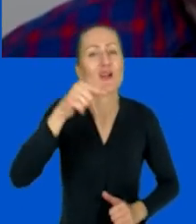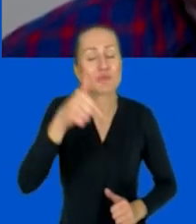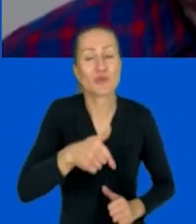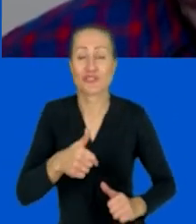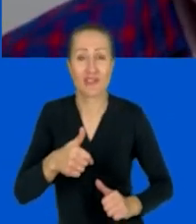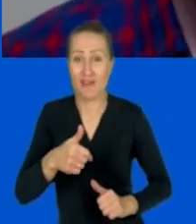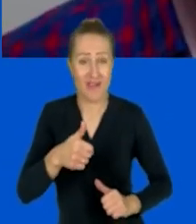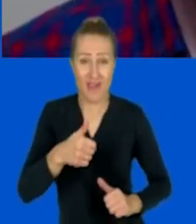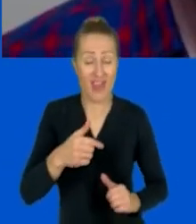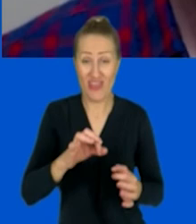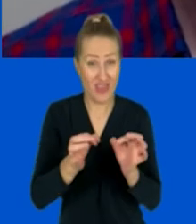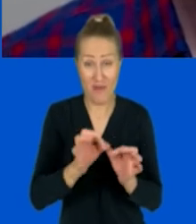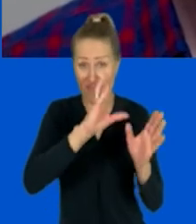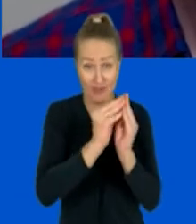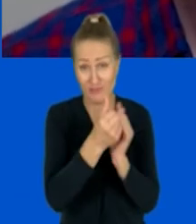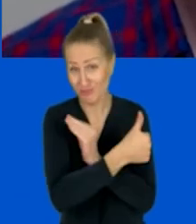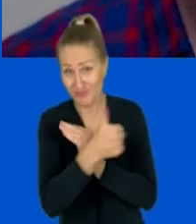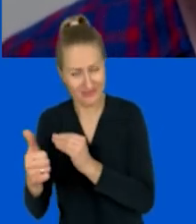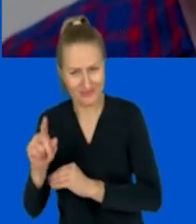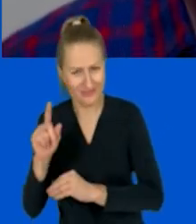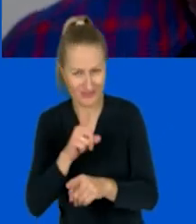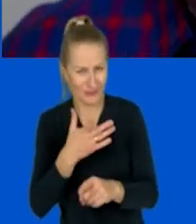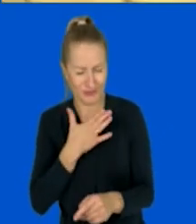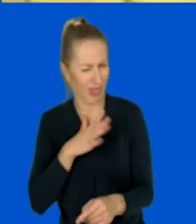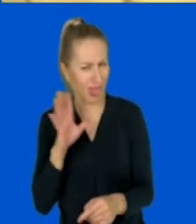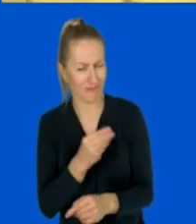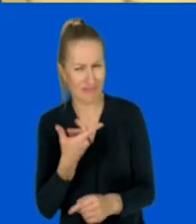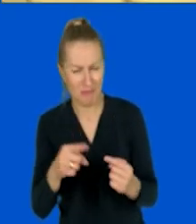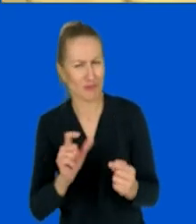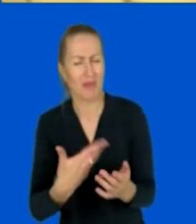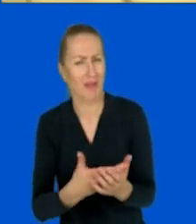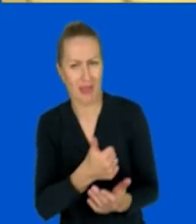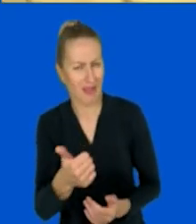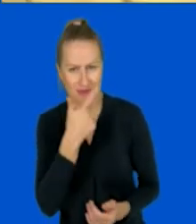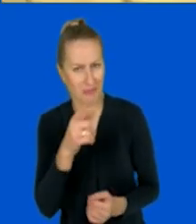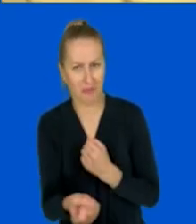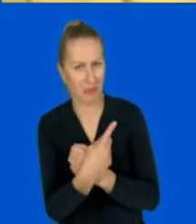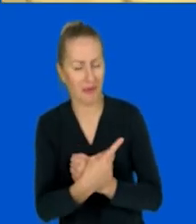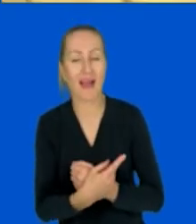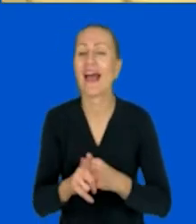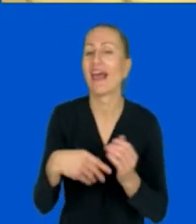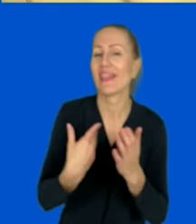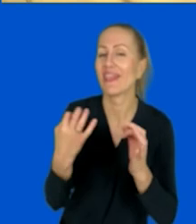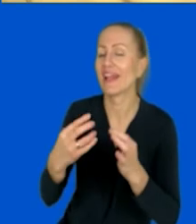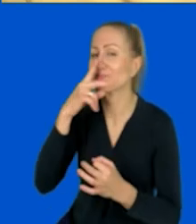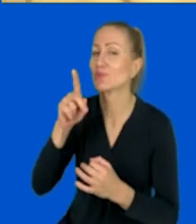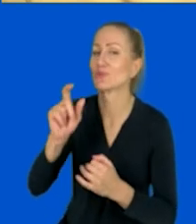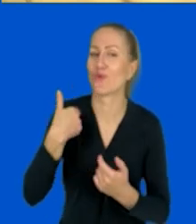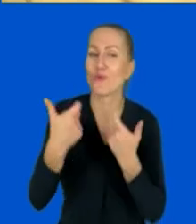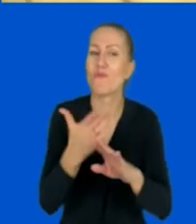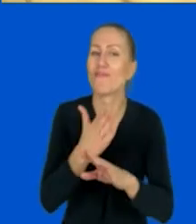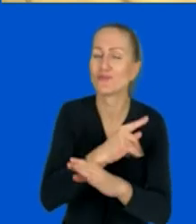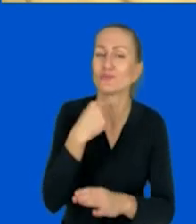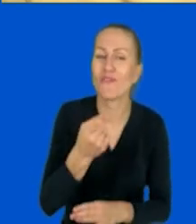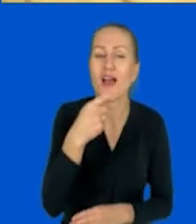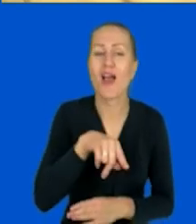wręcz dziwne. No właśnie. Dlatego Was bardzo proszę, słuchajcie. Teraz trzeba zrobić to samo, co mówiłam wcześniej, czyli wejść na tą stronę